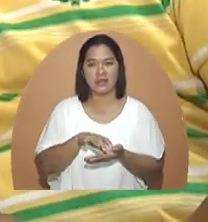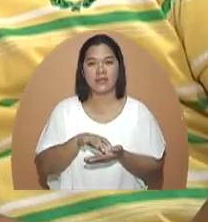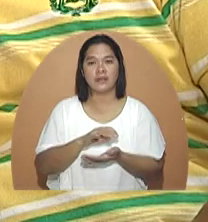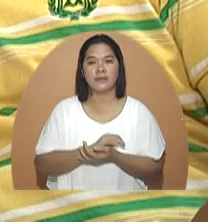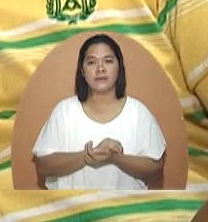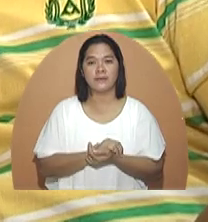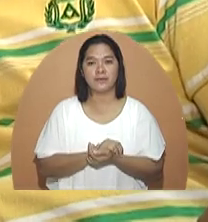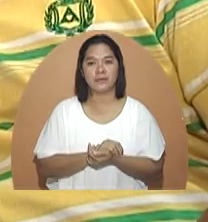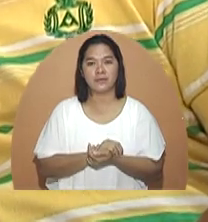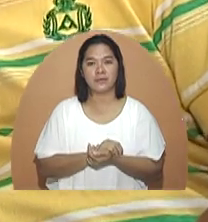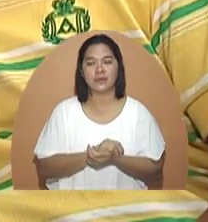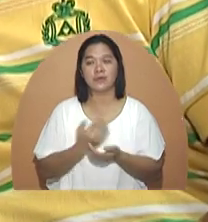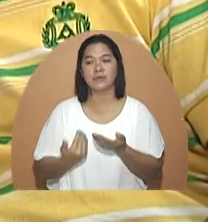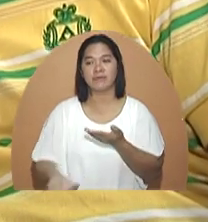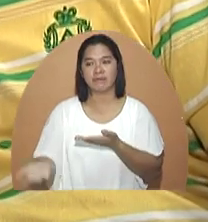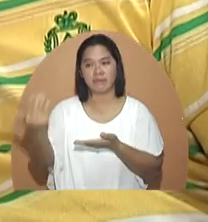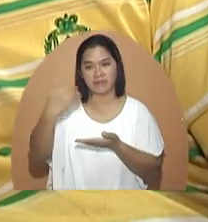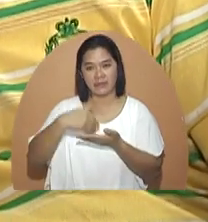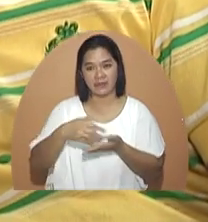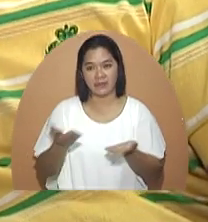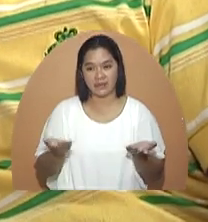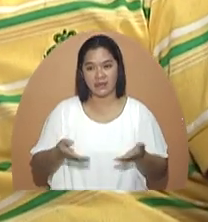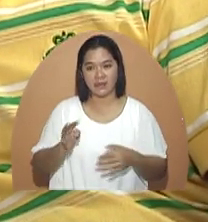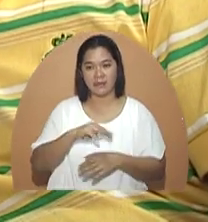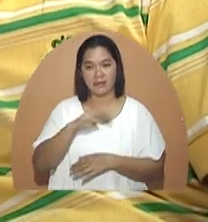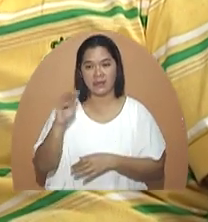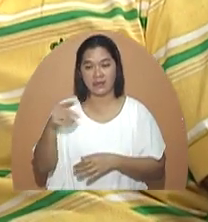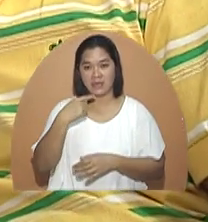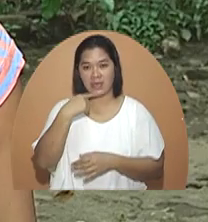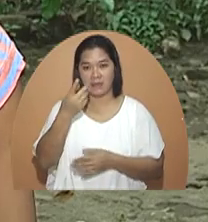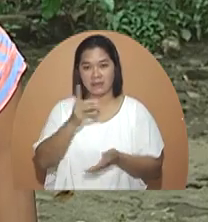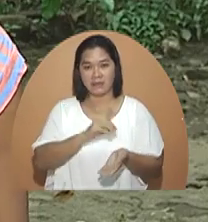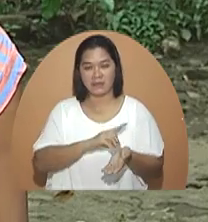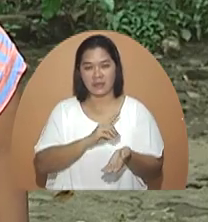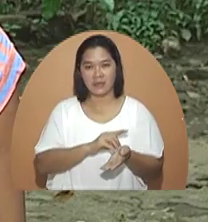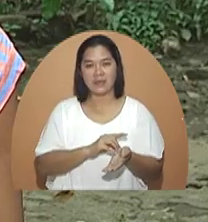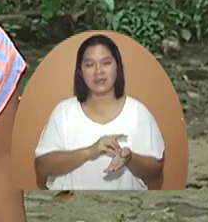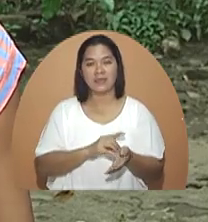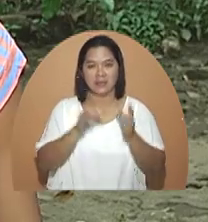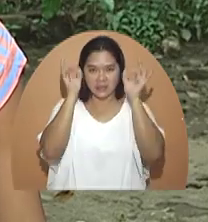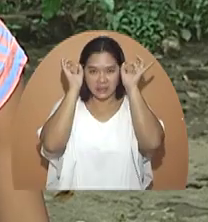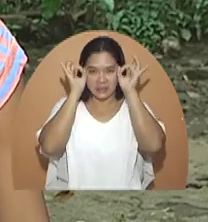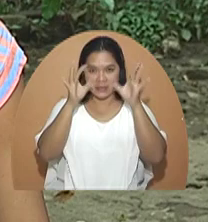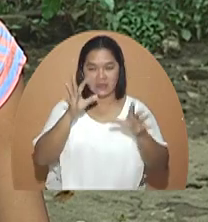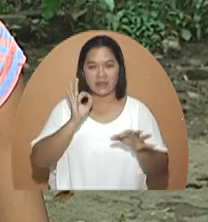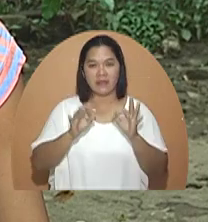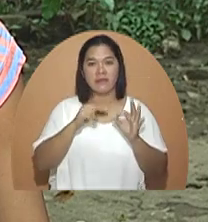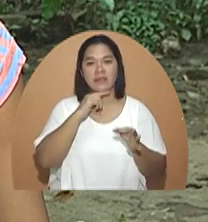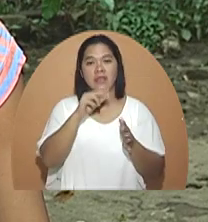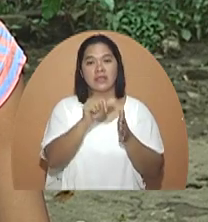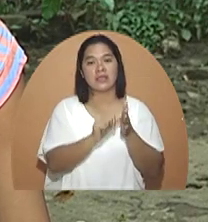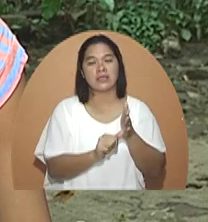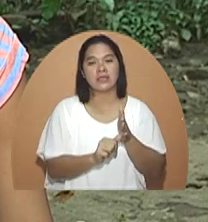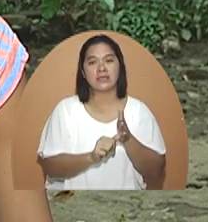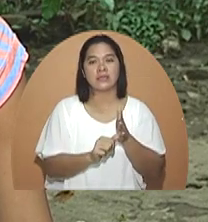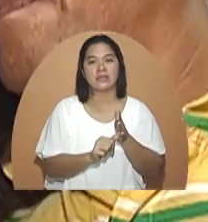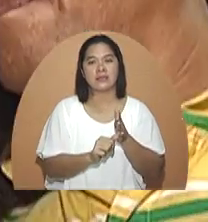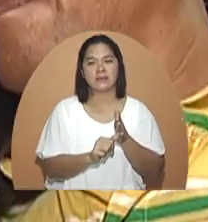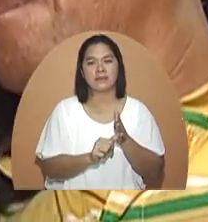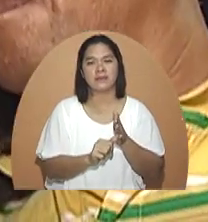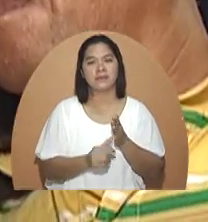Kaya yun, pinapunta ako rito,'am. Ang sabi po ng doktor, ma'am, delikado kung hindi maoperahan